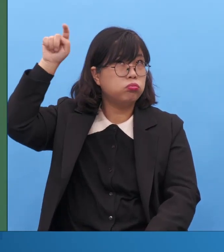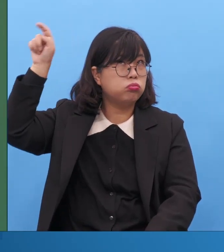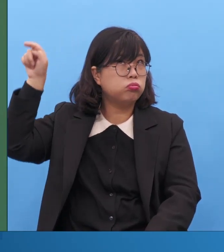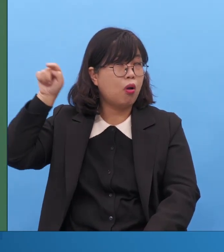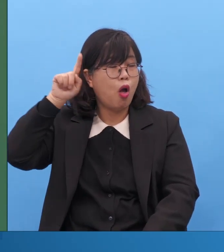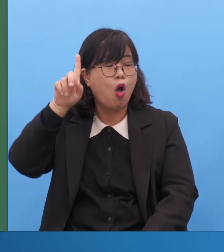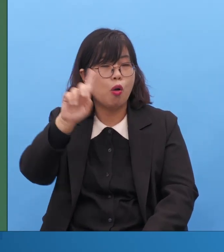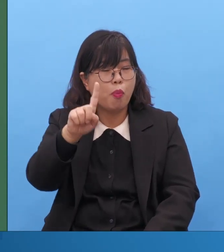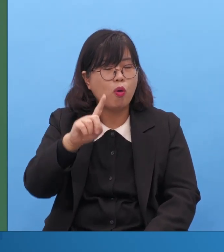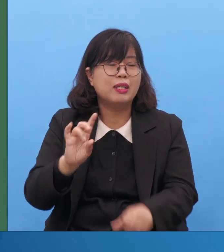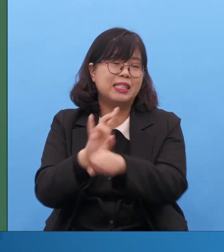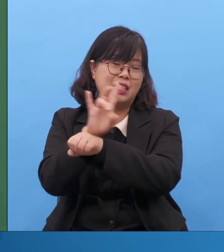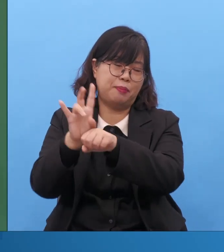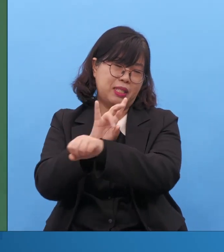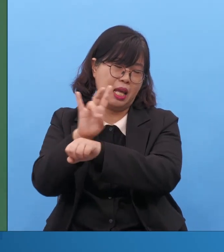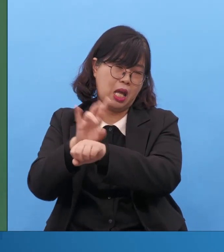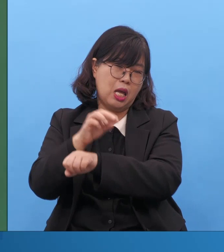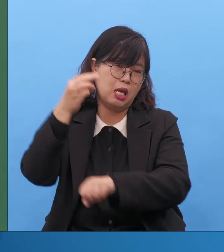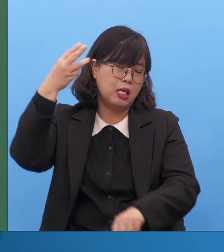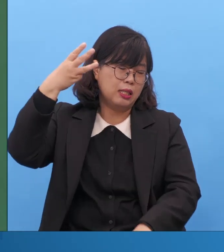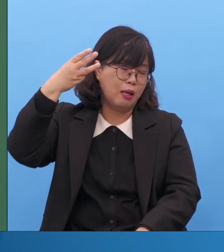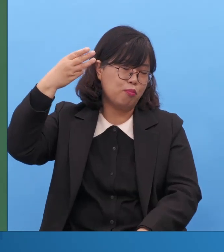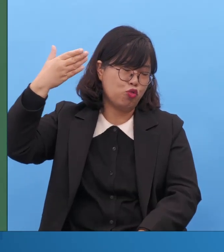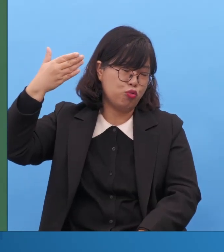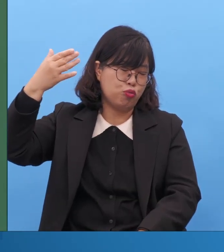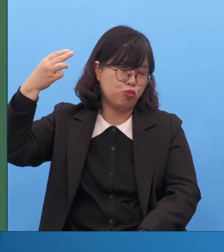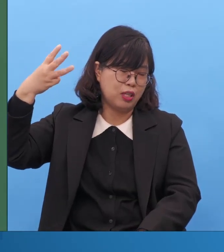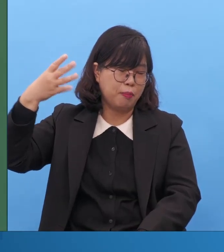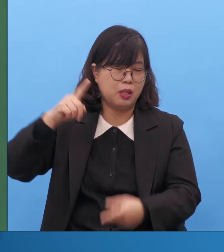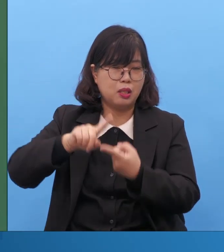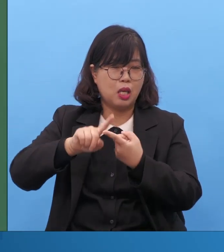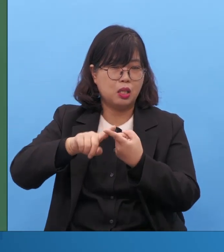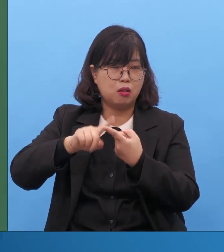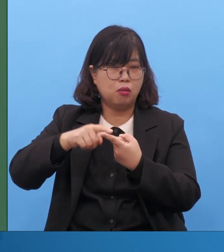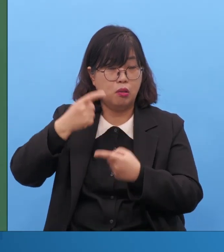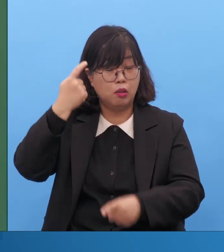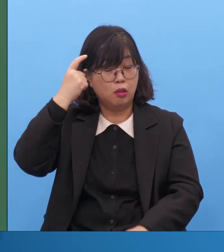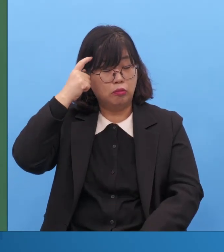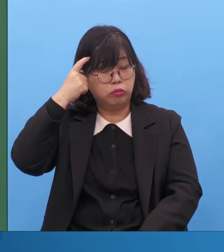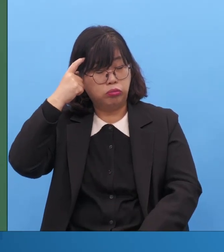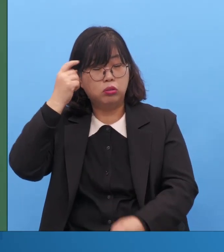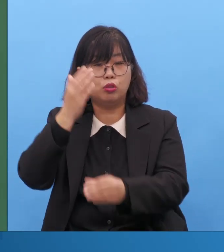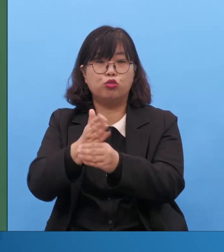저는 그렇고 여러분은 이 부분을 잡고 순간순간만 해도 돼요.